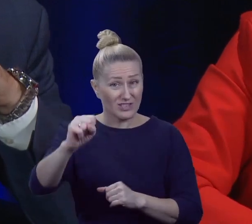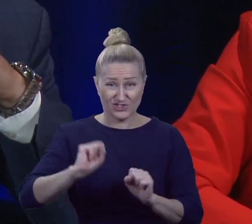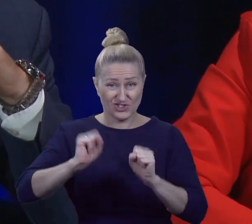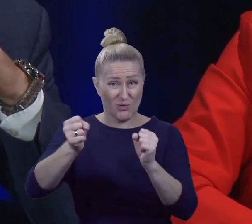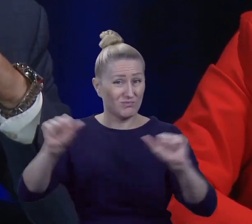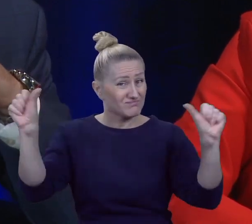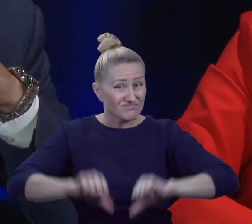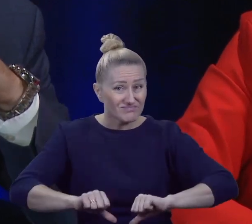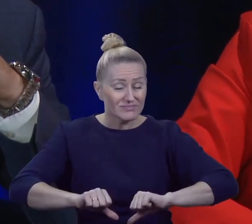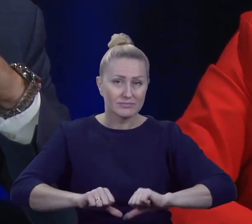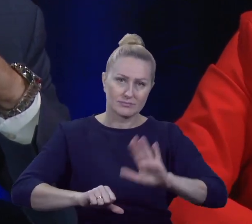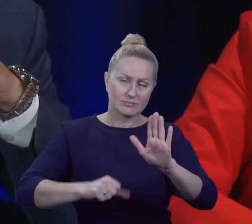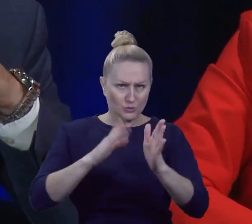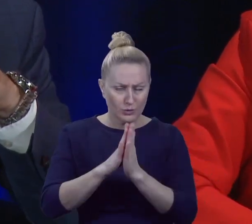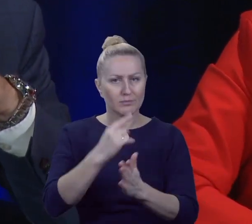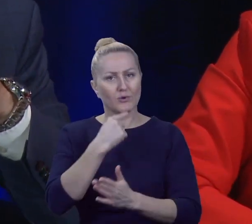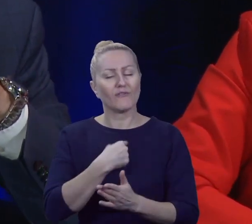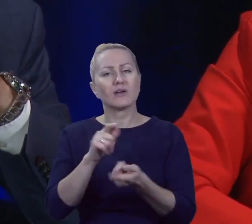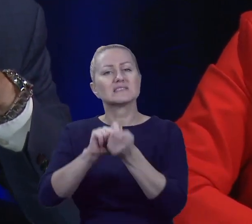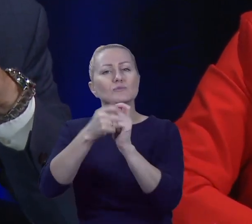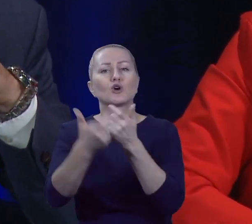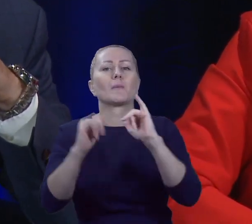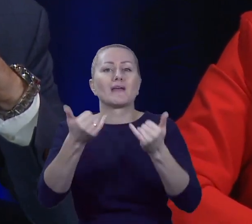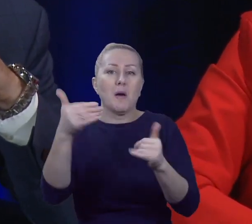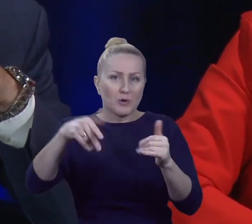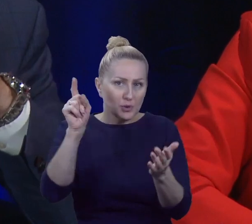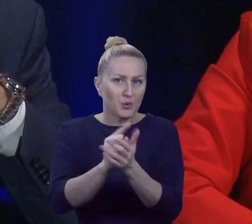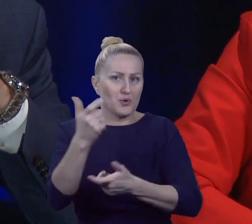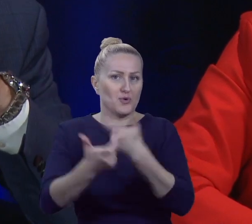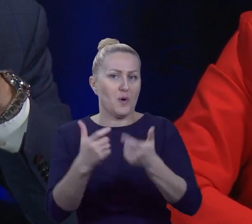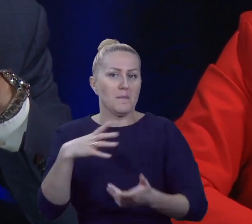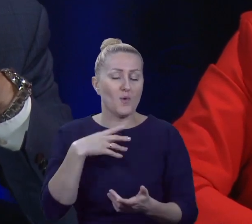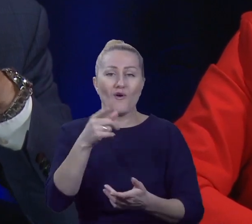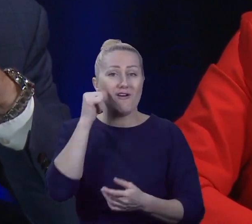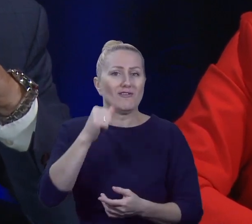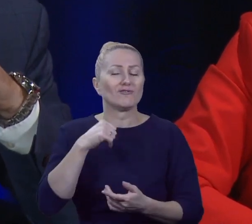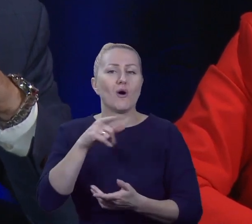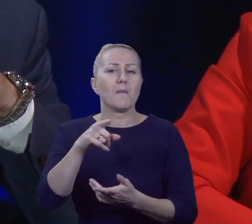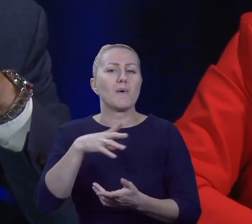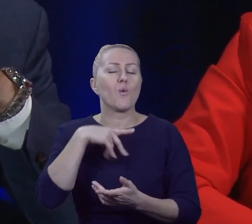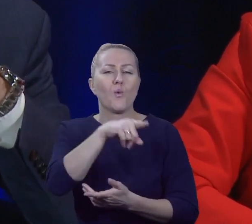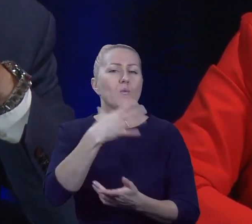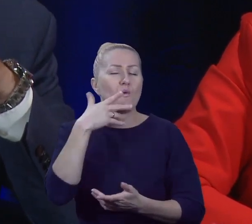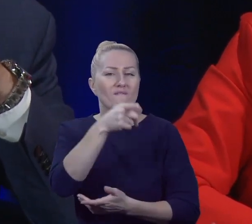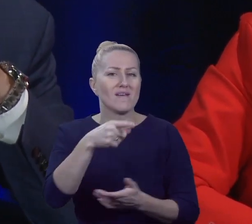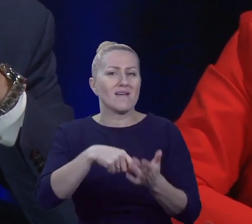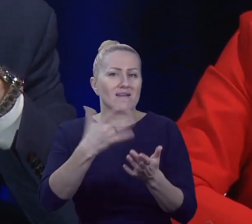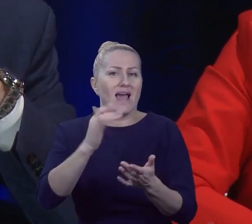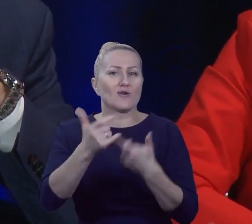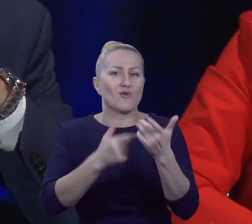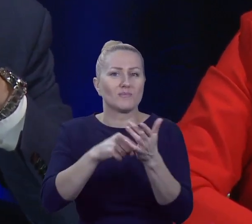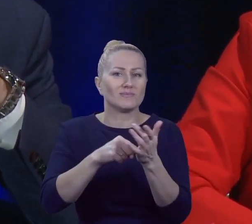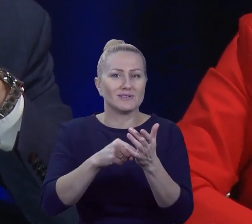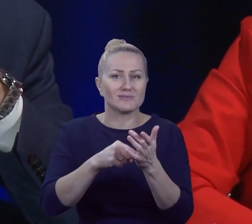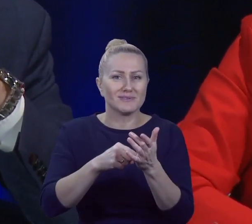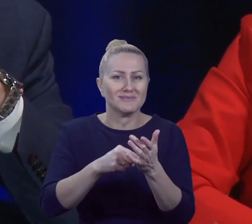to niech da receptę, jak ją zmienić i może się uda ją zmienić. Tylko my tylko mówimy, że działa źle. Ale co zmienić, żeby było lepiej? To